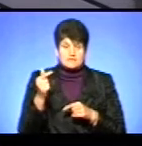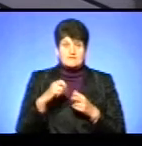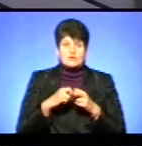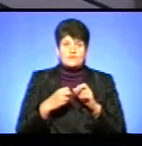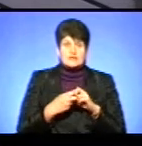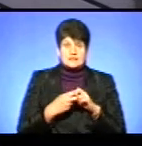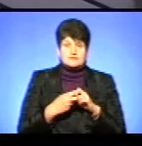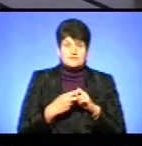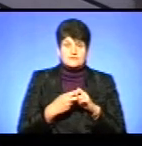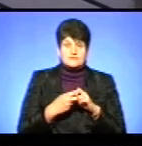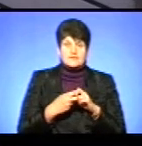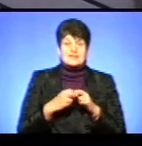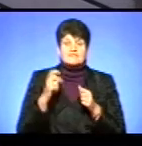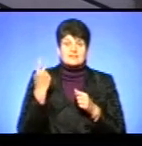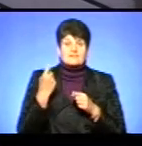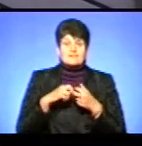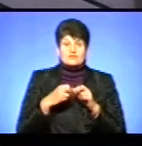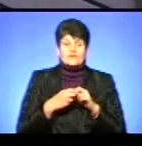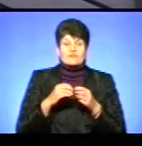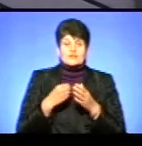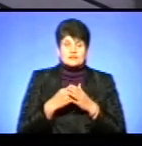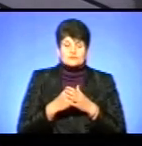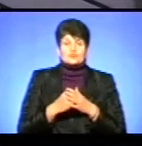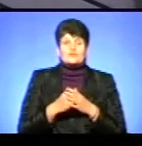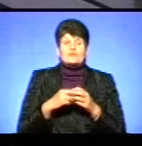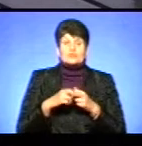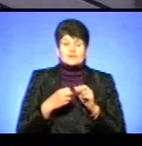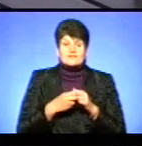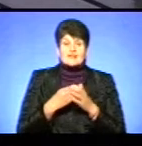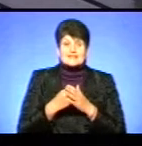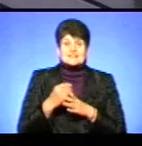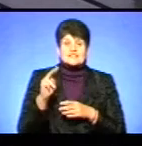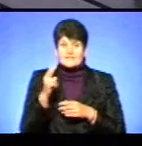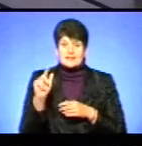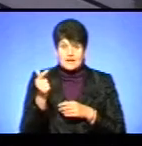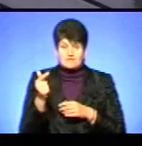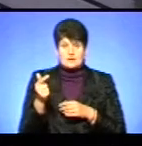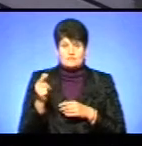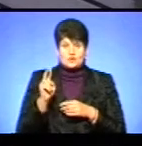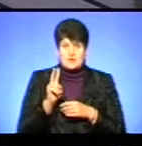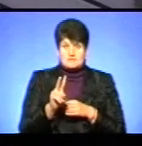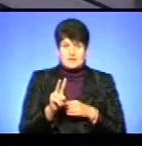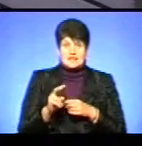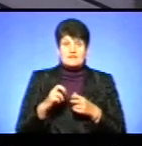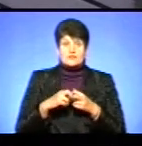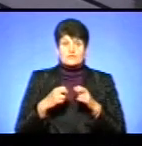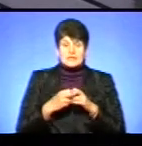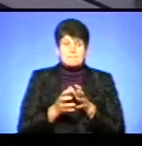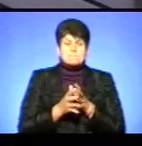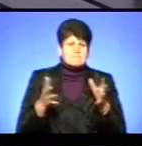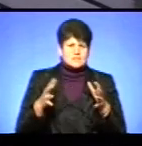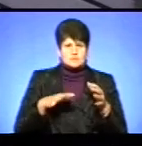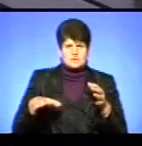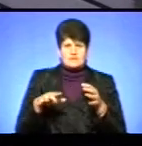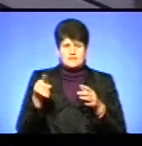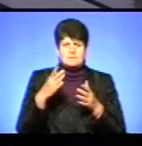Івано-Франківськ. В Івано-Франківську взагалі вартість проїзду в тролейбусі – 2 гривні. І, зважаючи на те, що франківці більші по території,